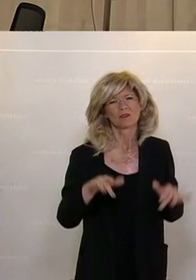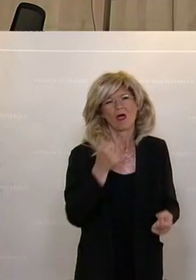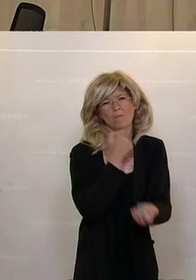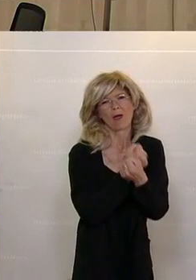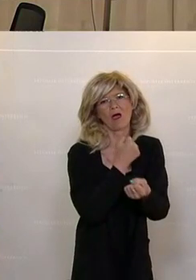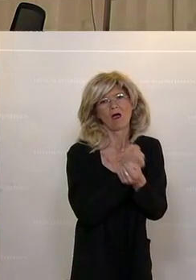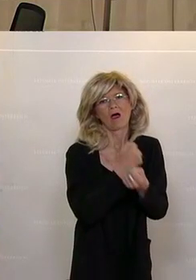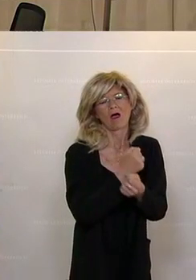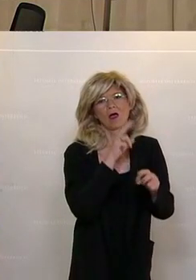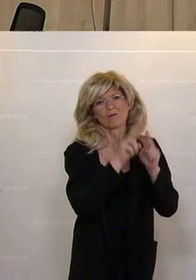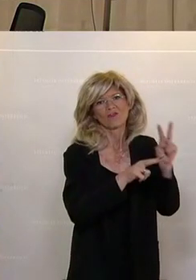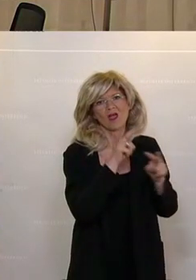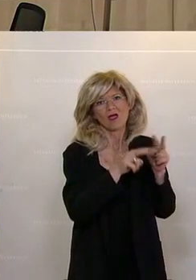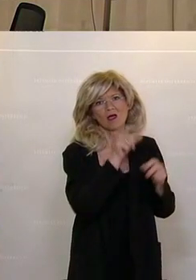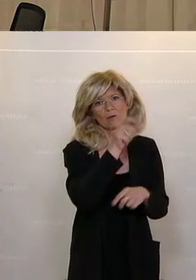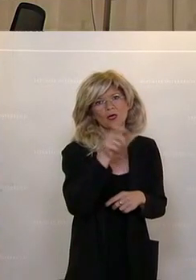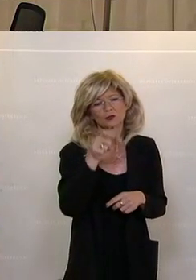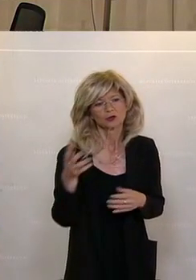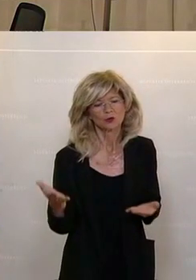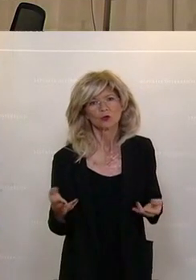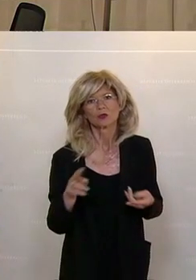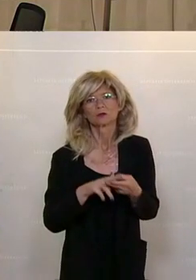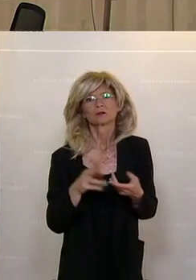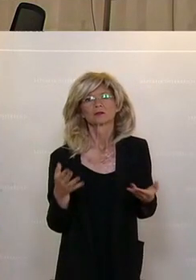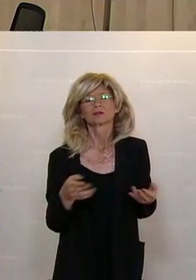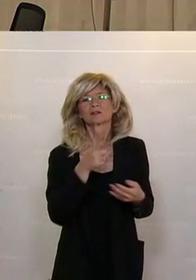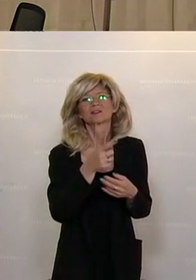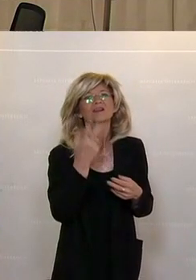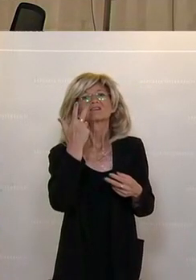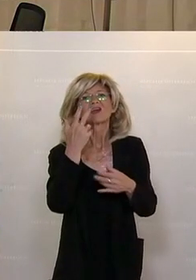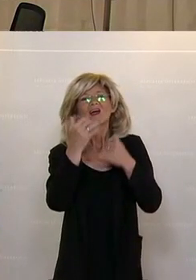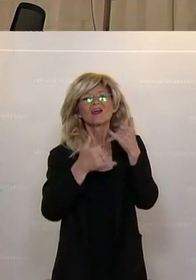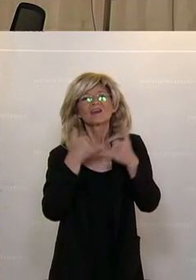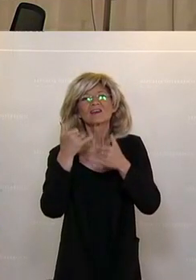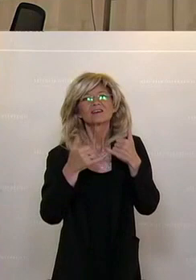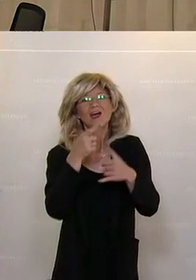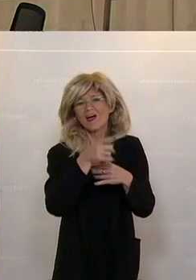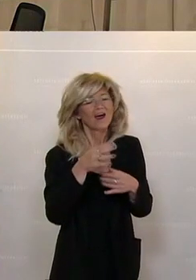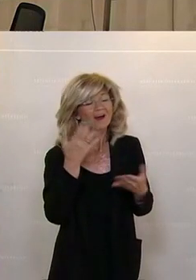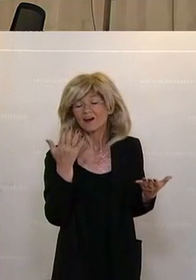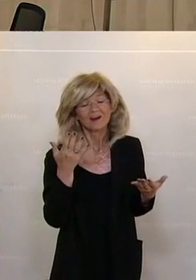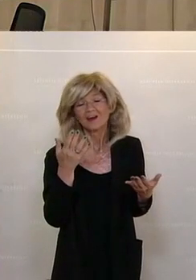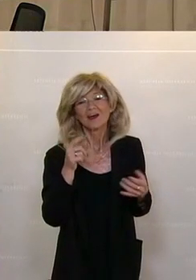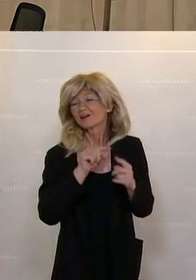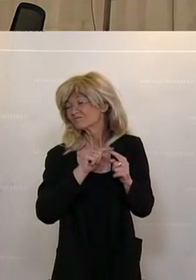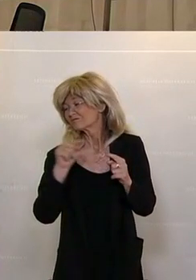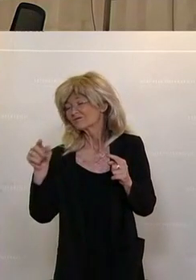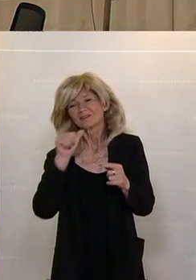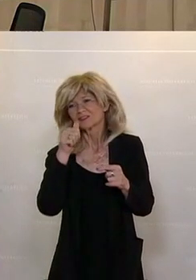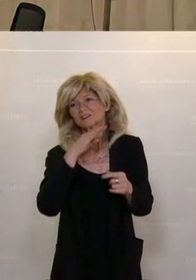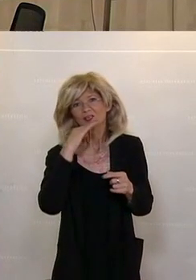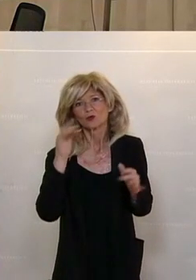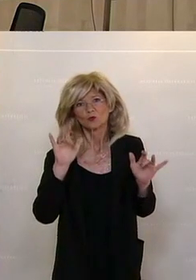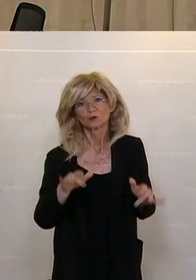intensivmedizinischen Pflegebereich eine verweilt auf und nicht einmal drei Jahre von Pflegekräften in diesem Bereich haben. Dann wechseln Sie den Beruf, weil Sie es nicht mehr